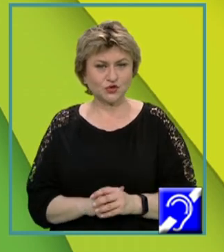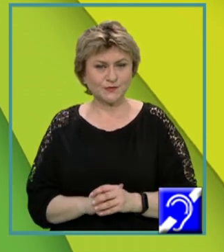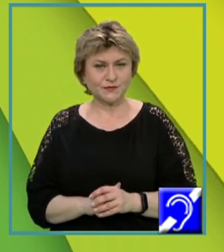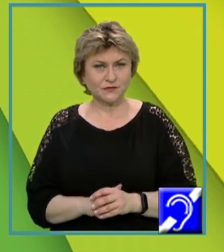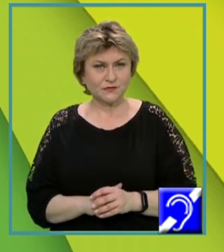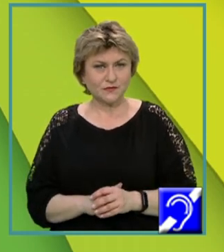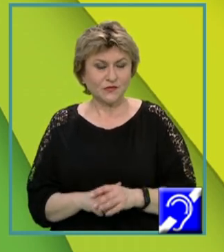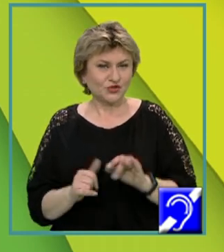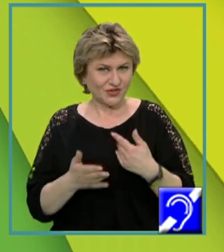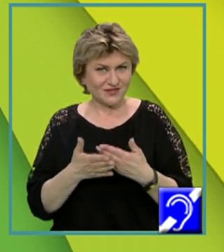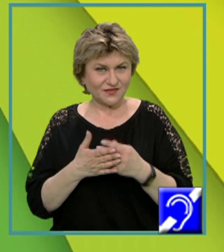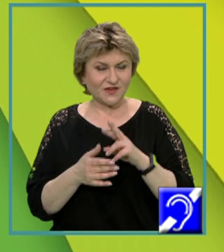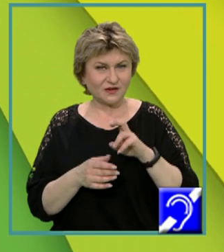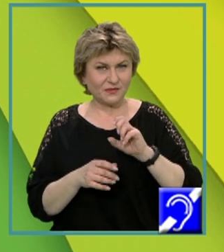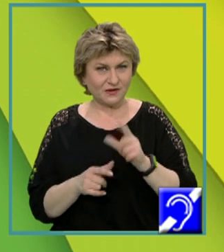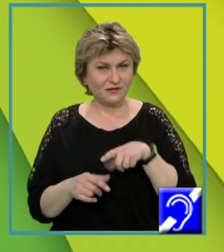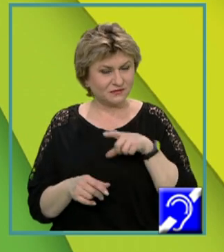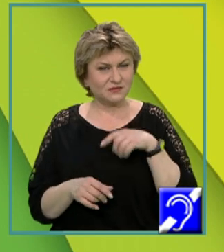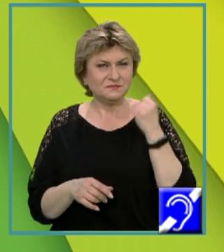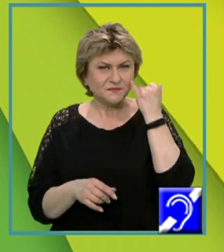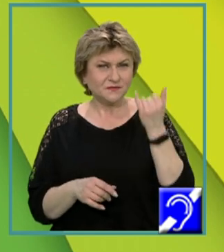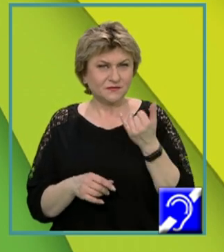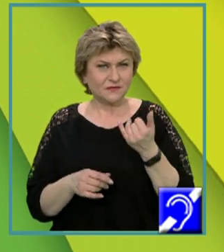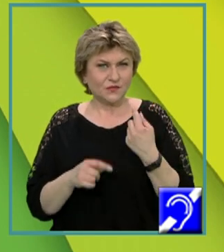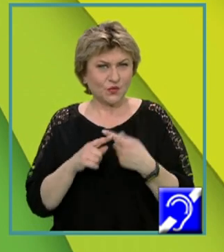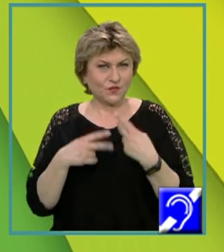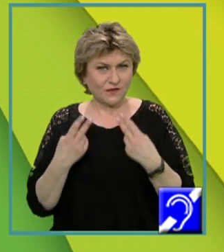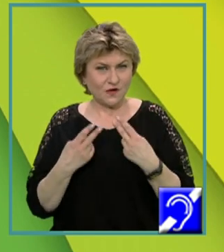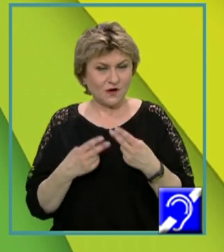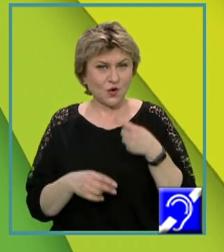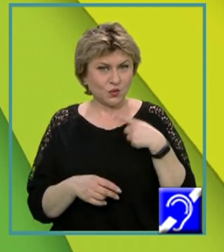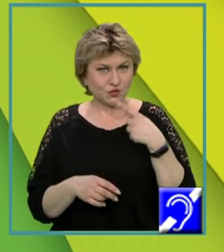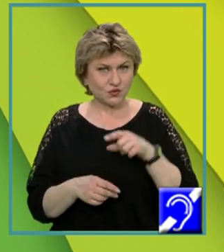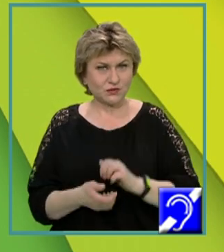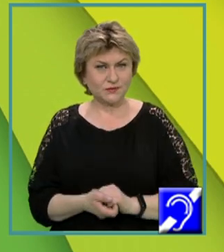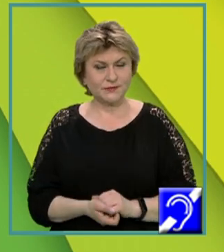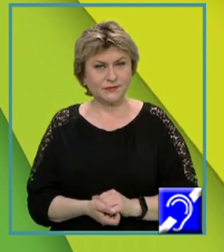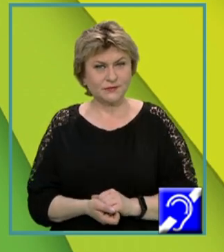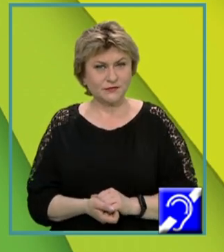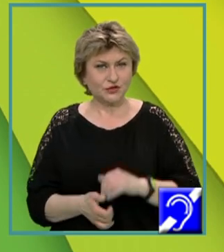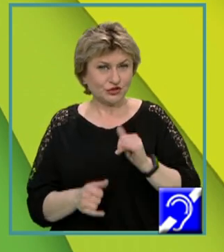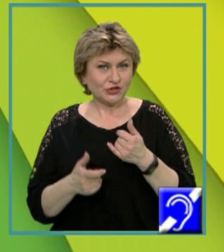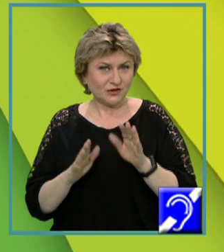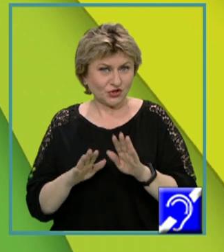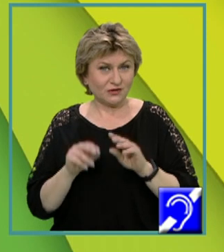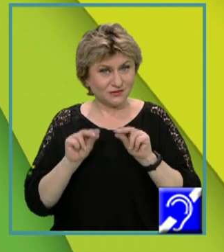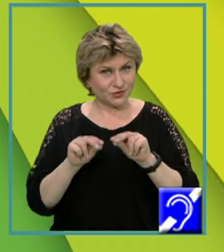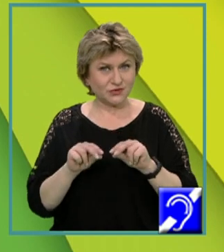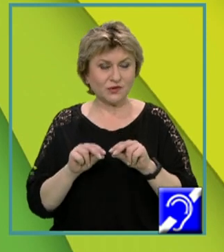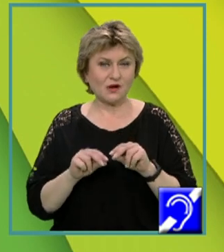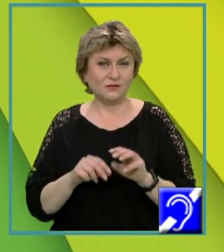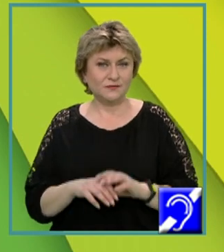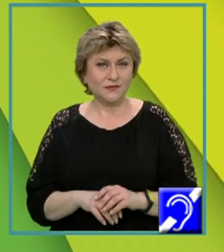Această variabilă este inițializată cu valoarea 100 și astfel, instrucțiunea